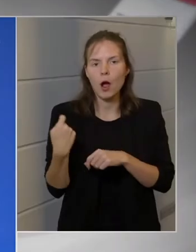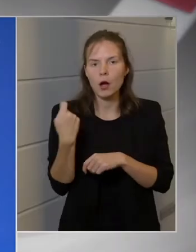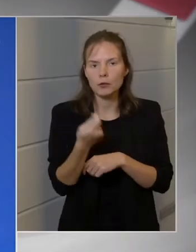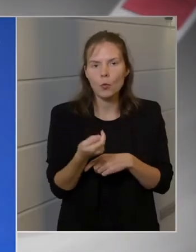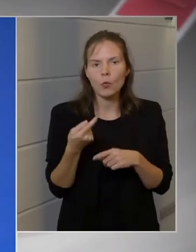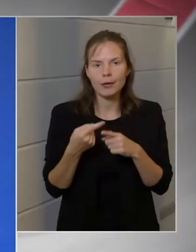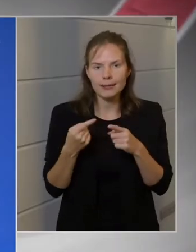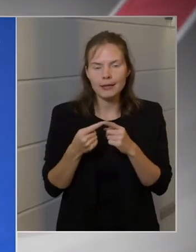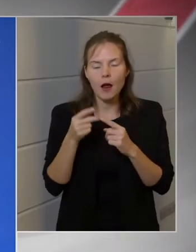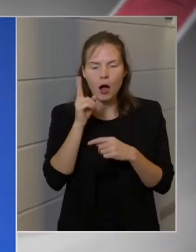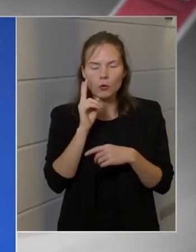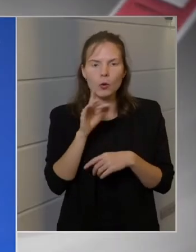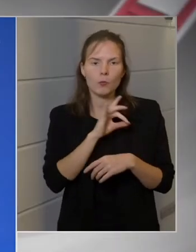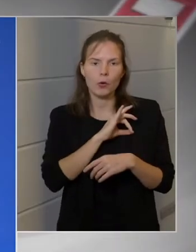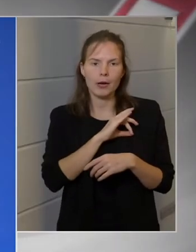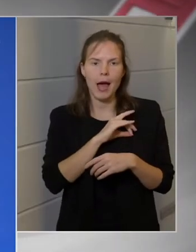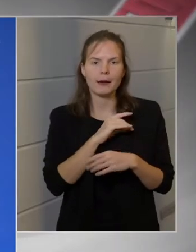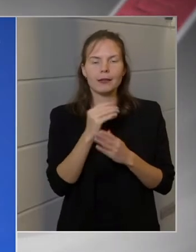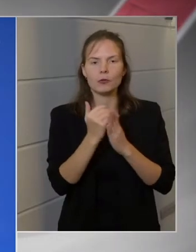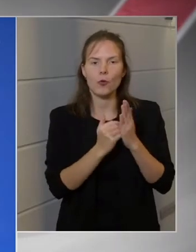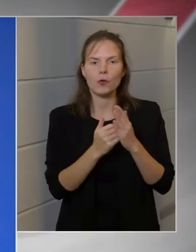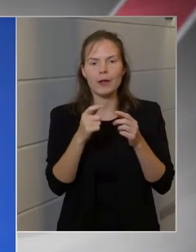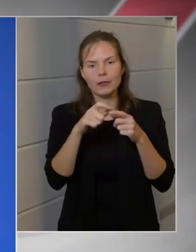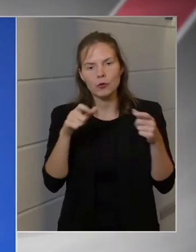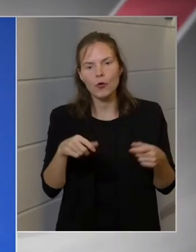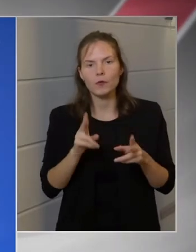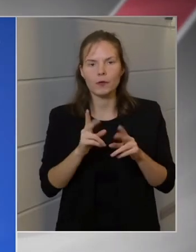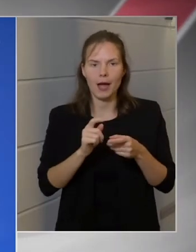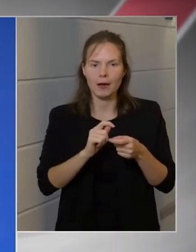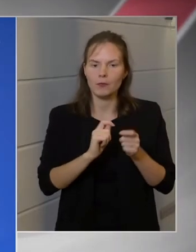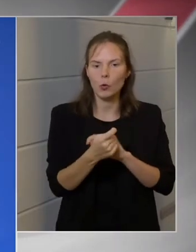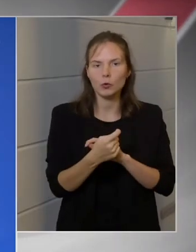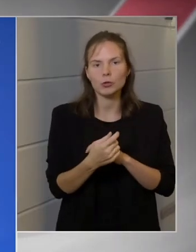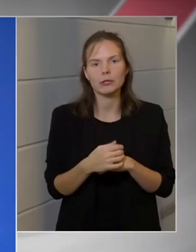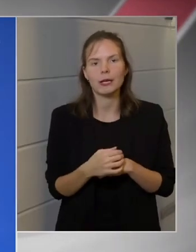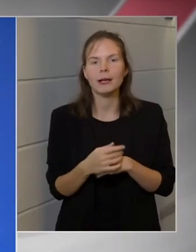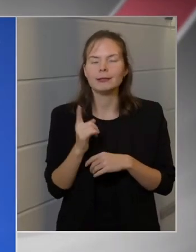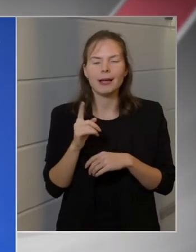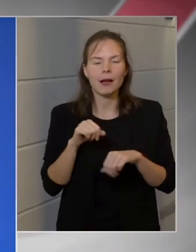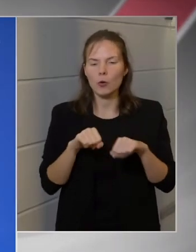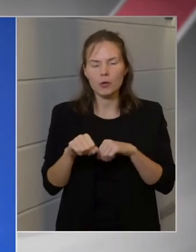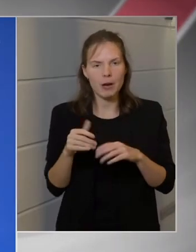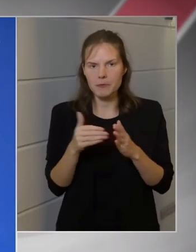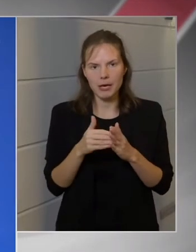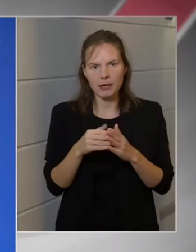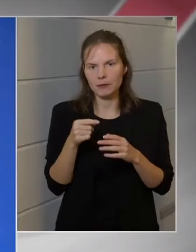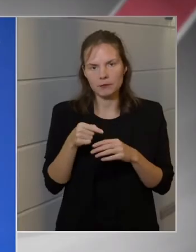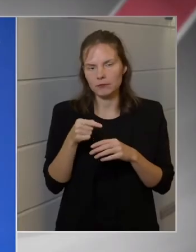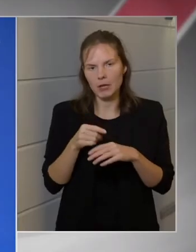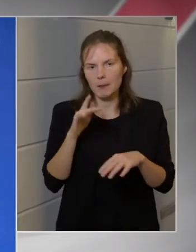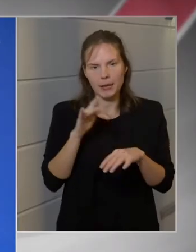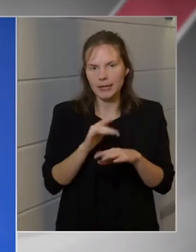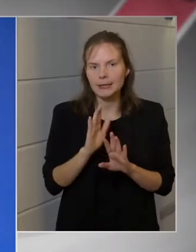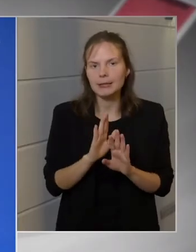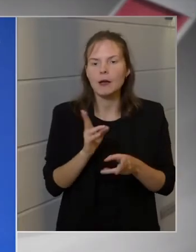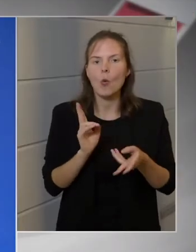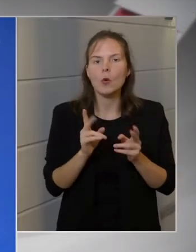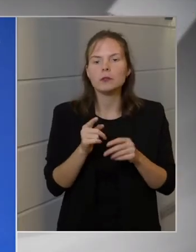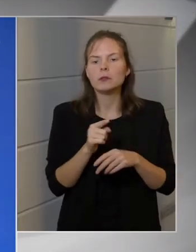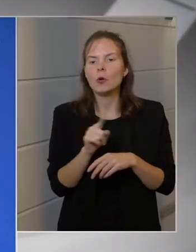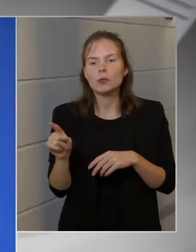akkor ez egy polgári törvénykönyv módosítást igényelne, de idáig a kormány nem ment el, hogy a köztük lévő szerződéses viszony